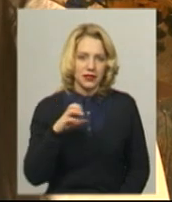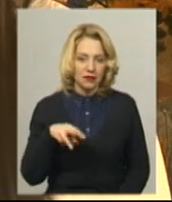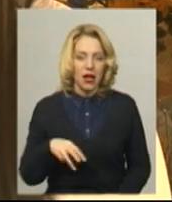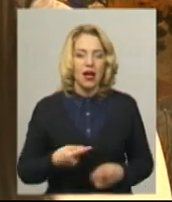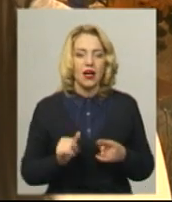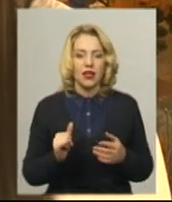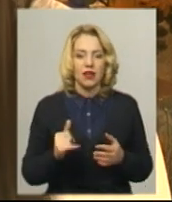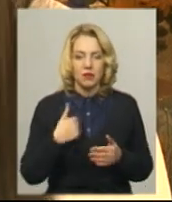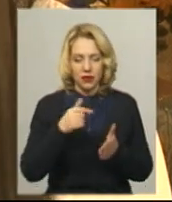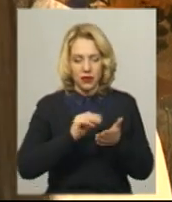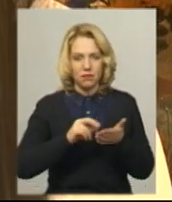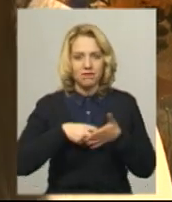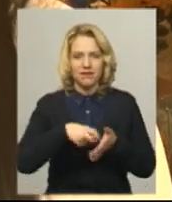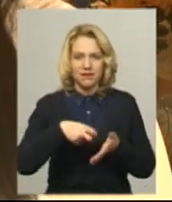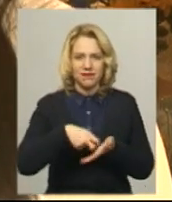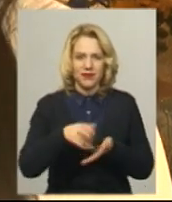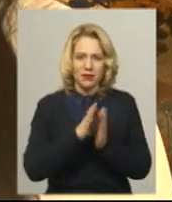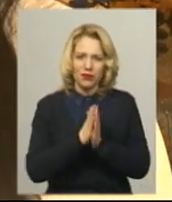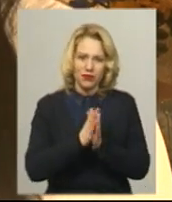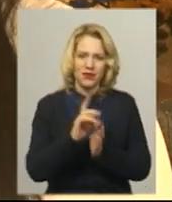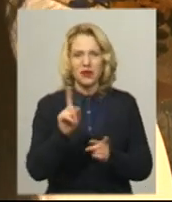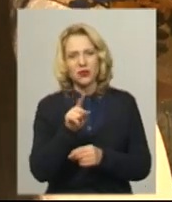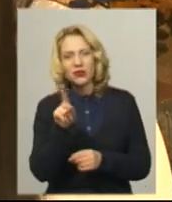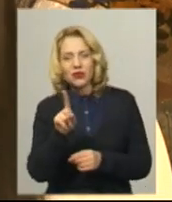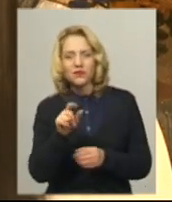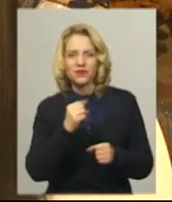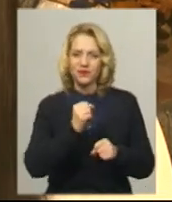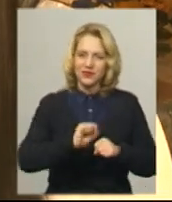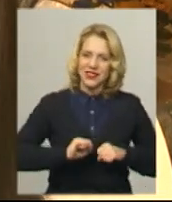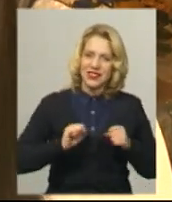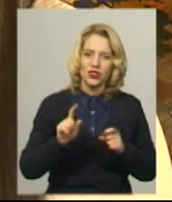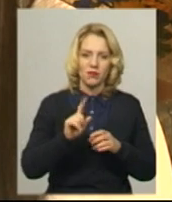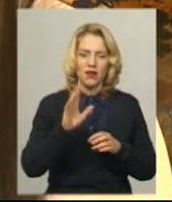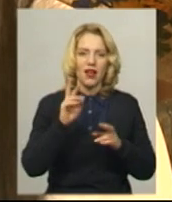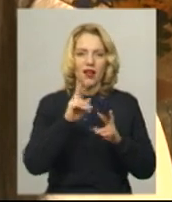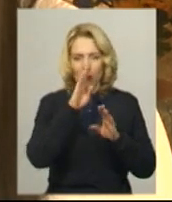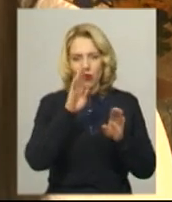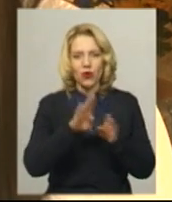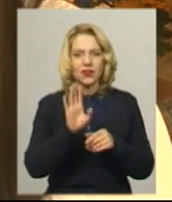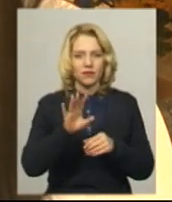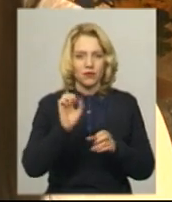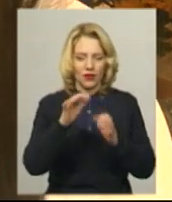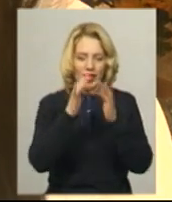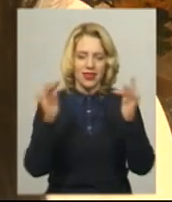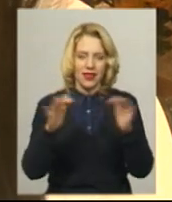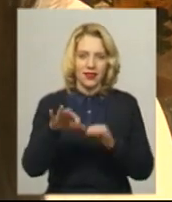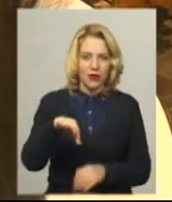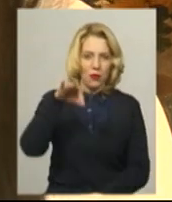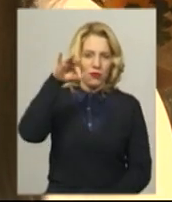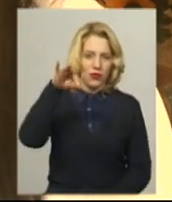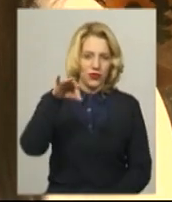особливо перед Новим роком, що не могли б ви щось зробити таке, щоб на ялинку можна було повішати Хотіли